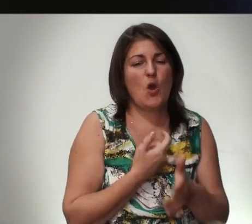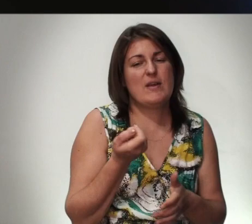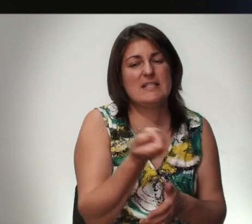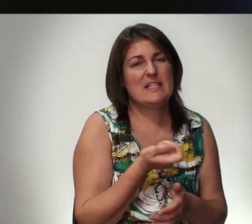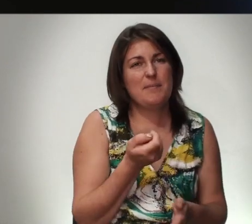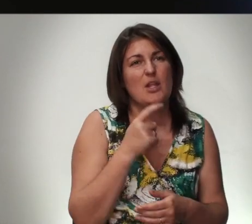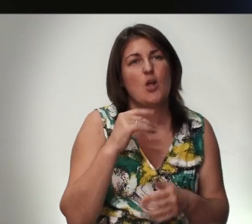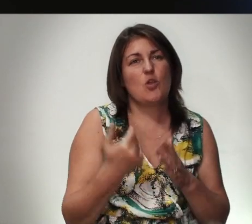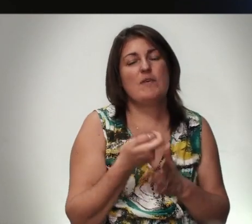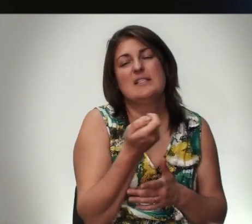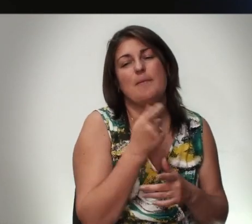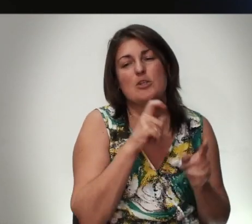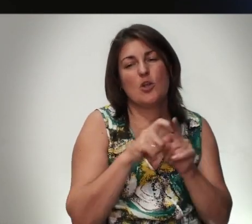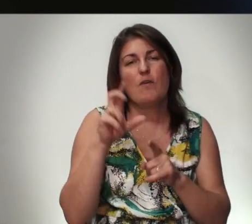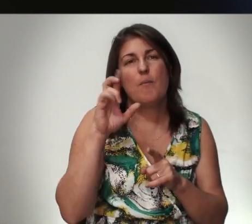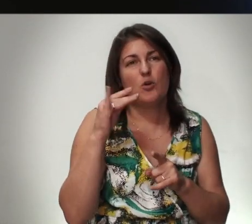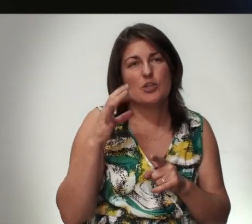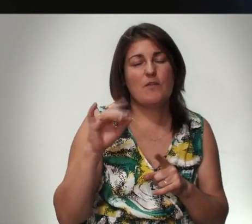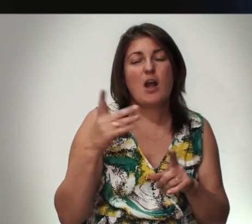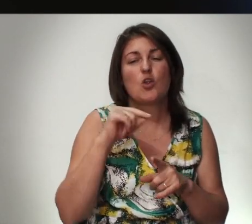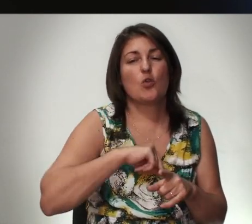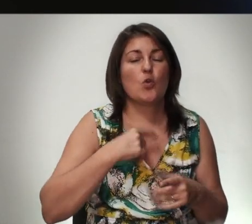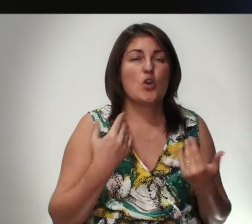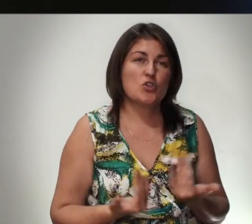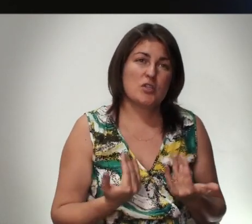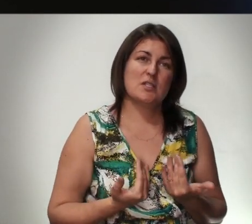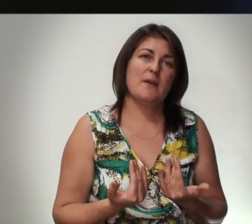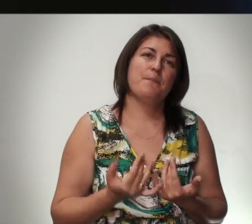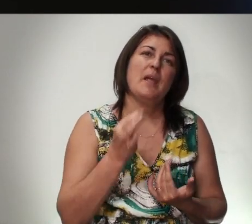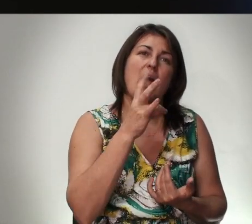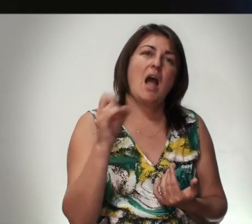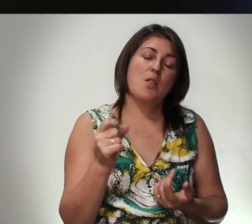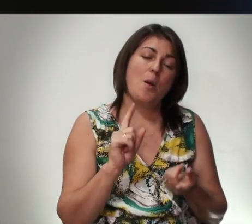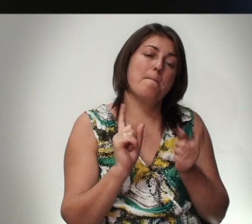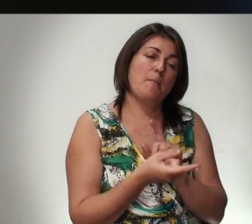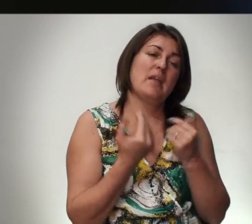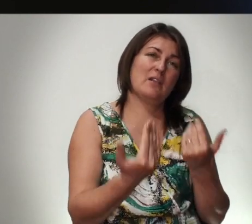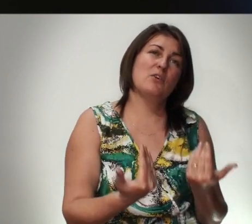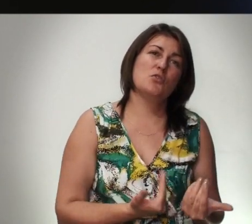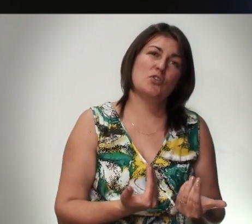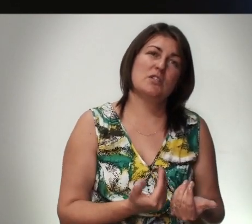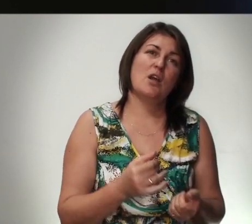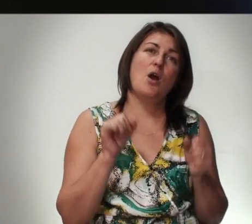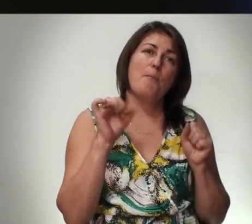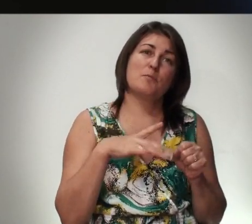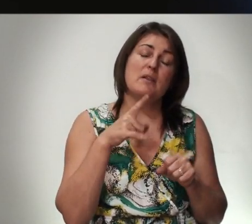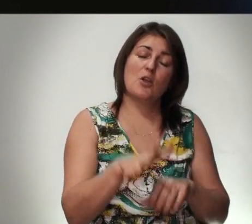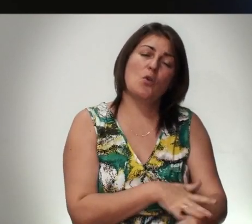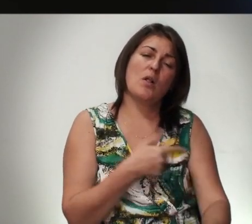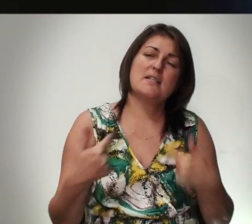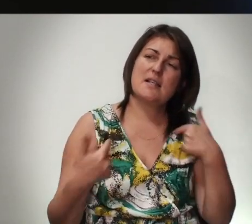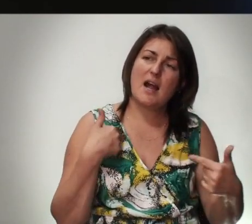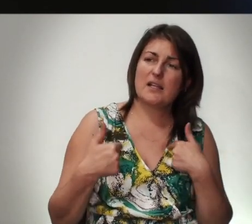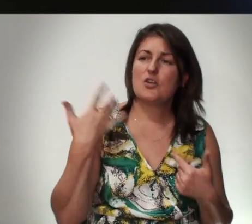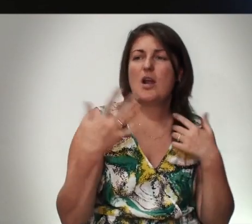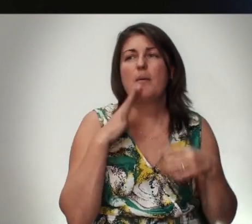Семя Слова Божия Которое Духи Жизнь И Оно Поменяет Твою Жизнь Может Быть Ты Долго Страдаешь